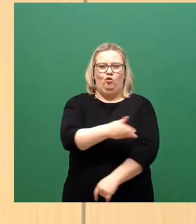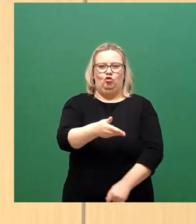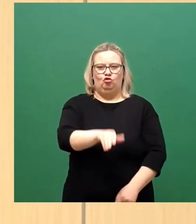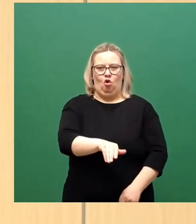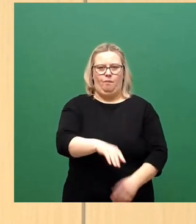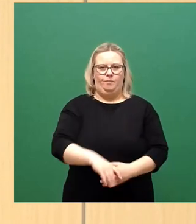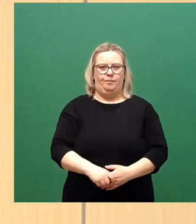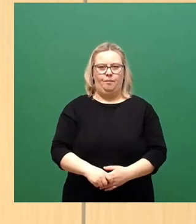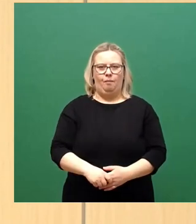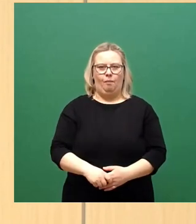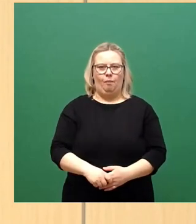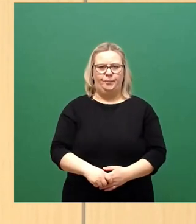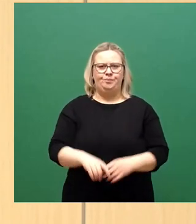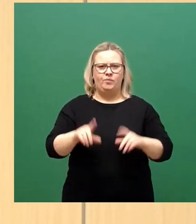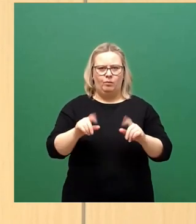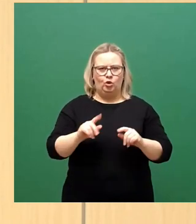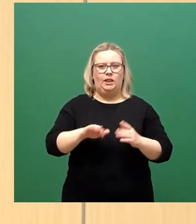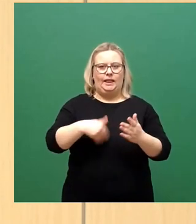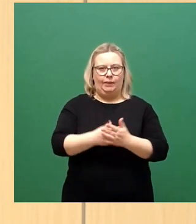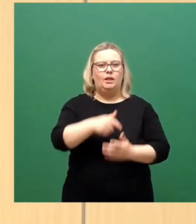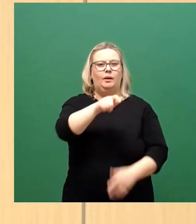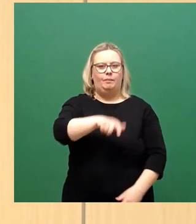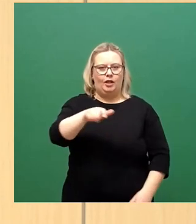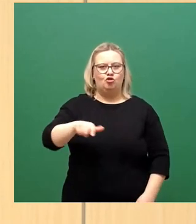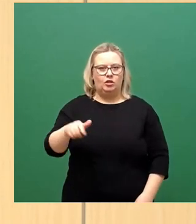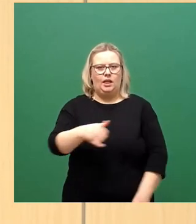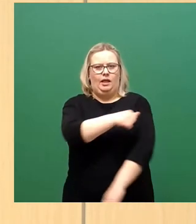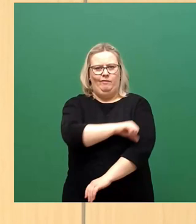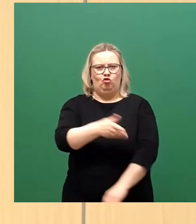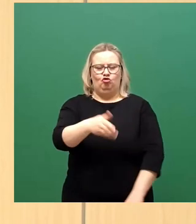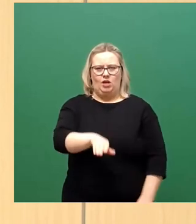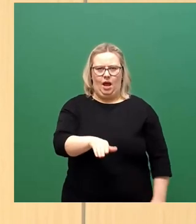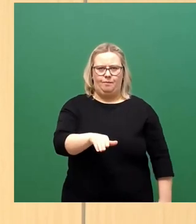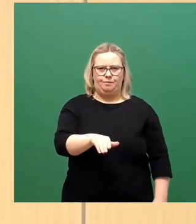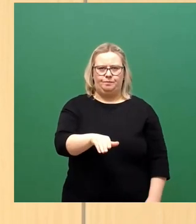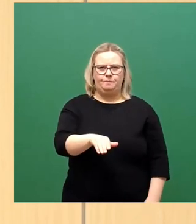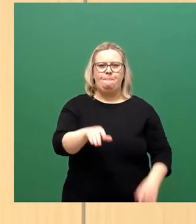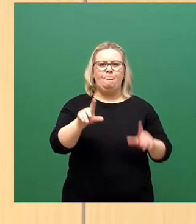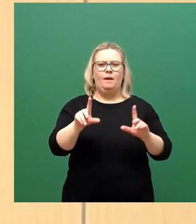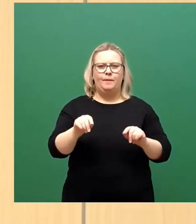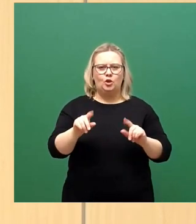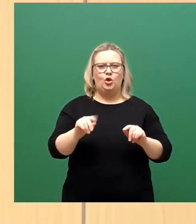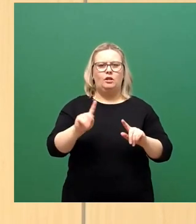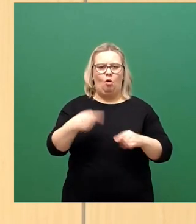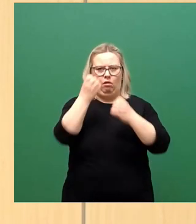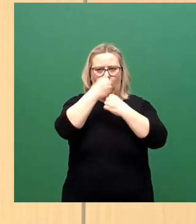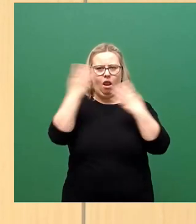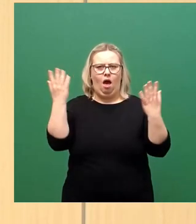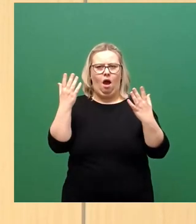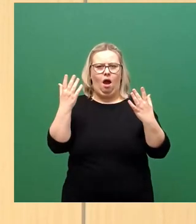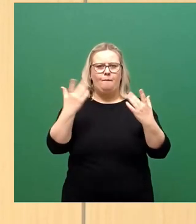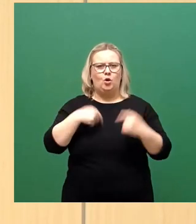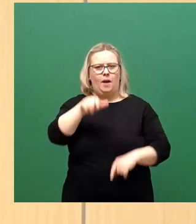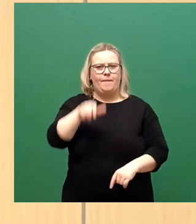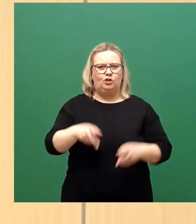Das bedeutet, es gibt Menschen, die können an dieser Impfung versterben. Demzufolge ist es logischerweise ein Menschenrecht